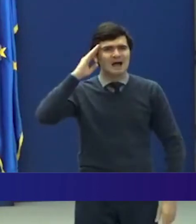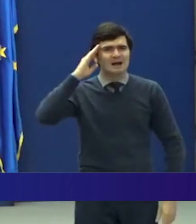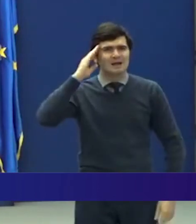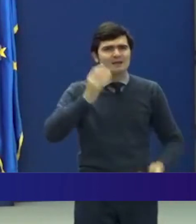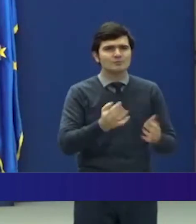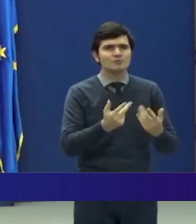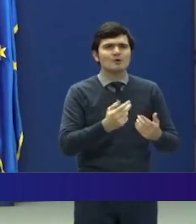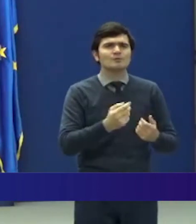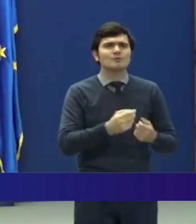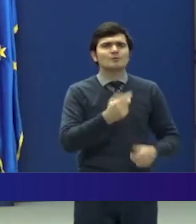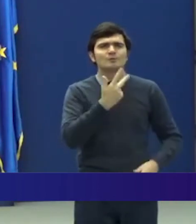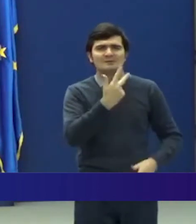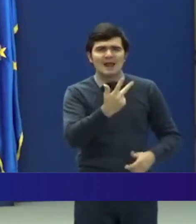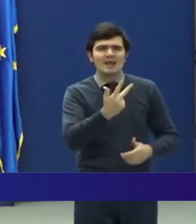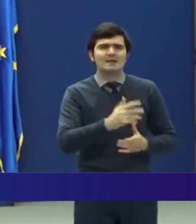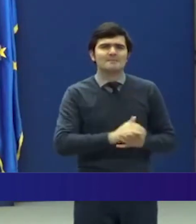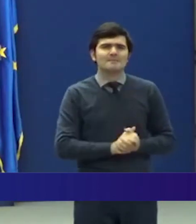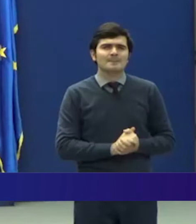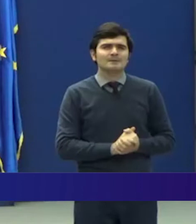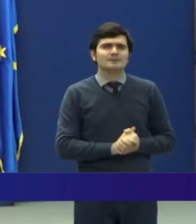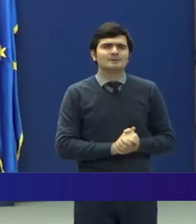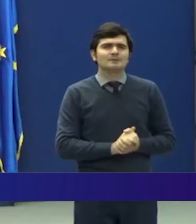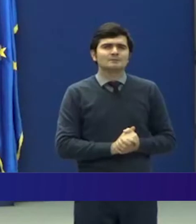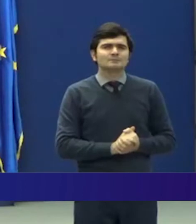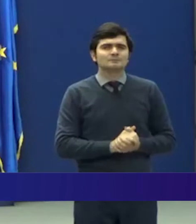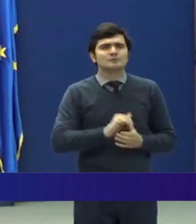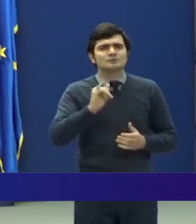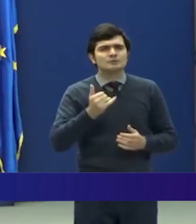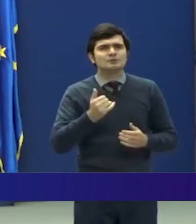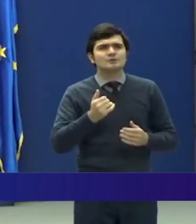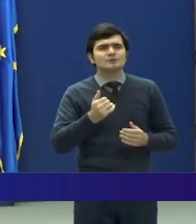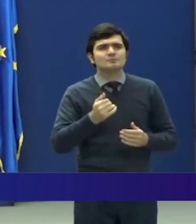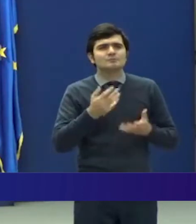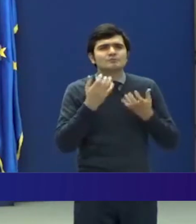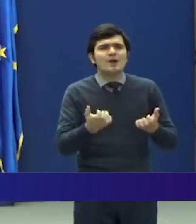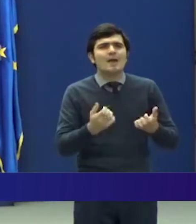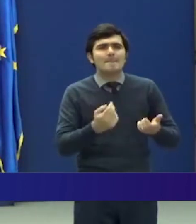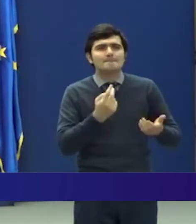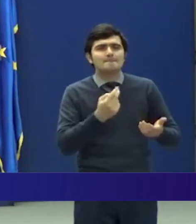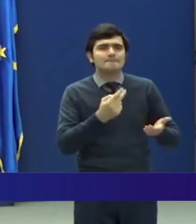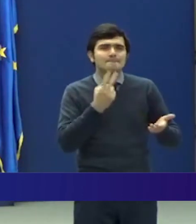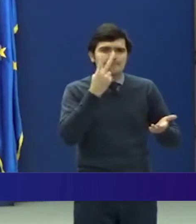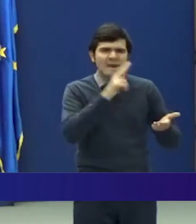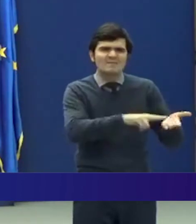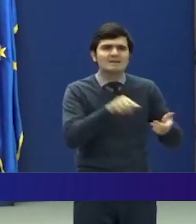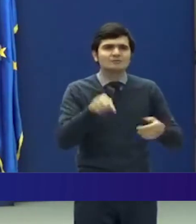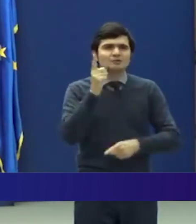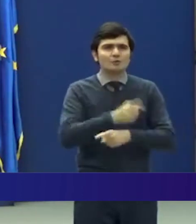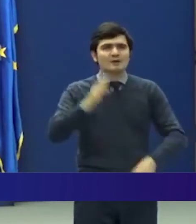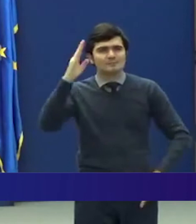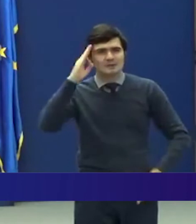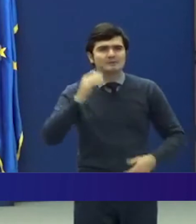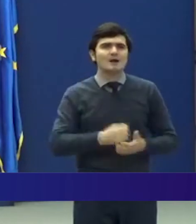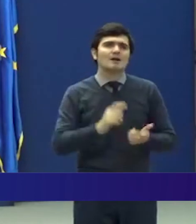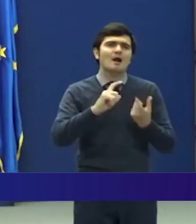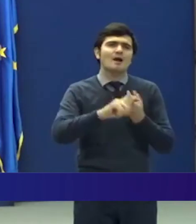numărul 3, și a prevederilor din această ordonanță militară, cu privire